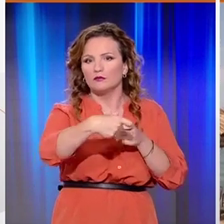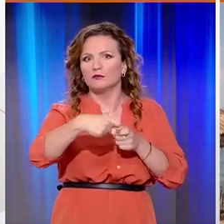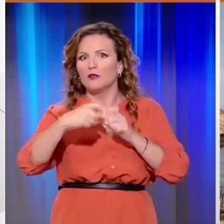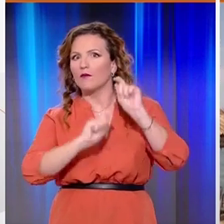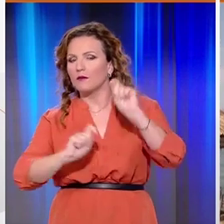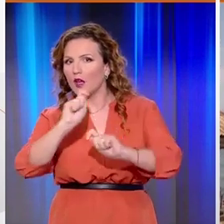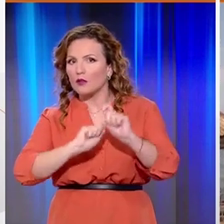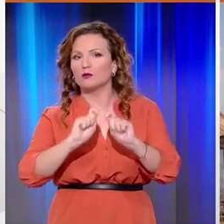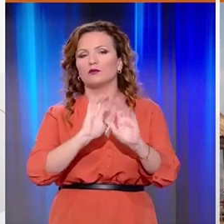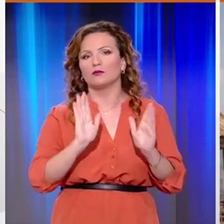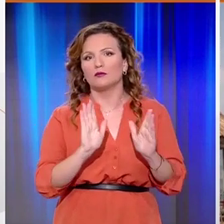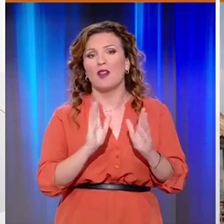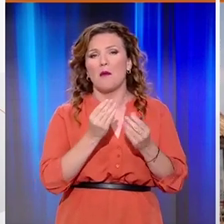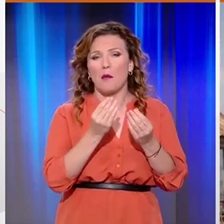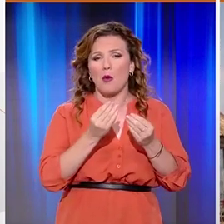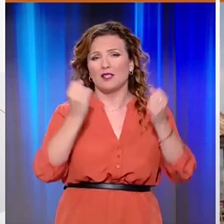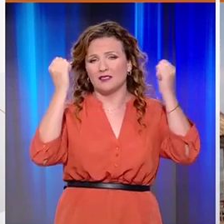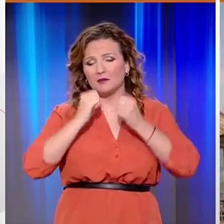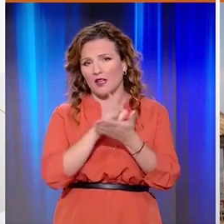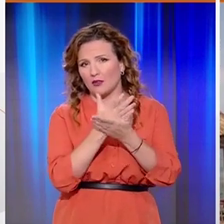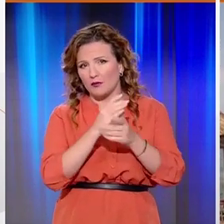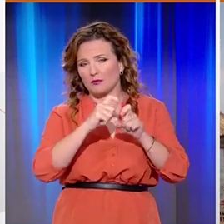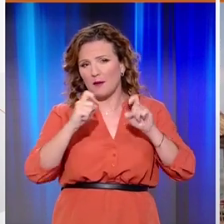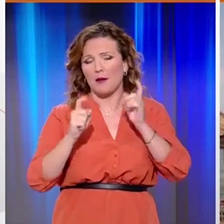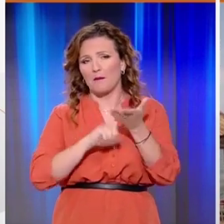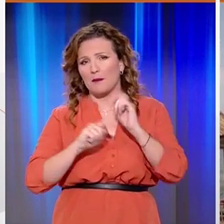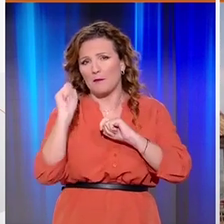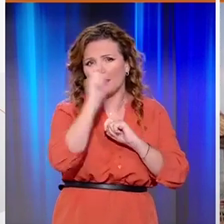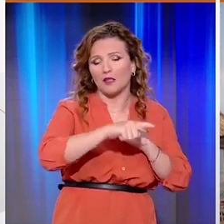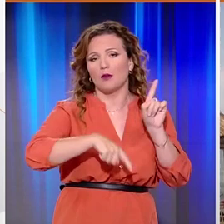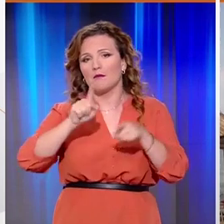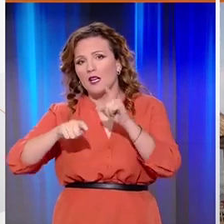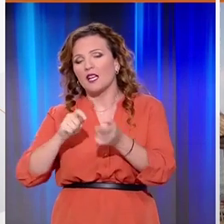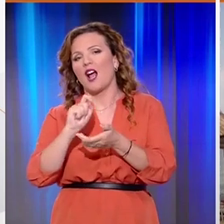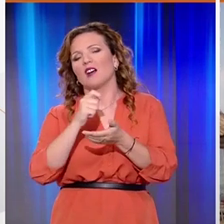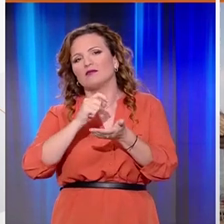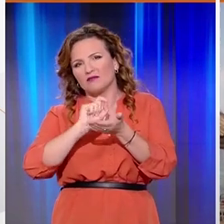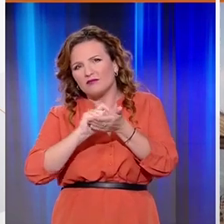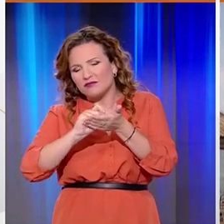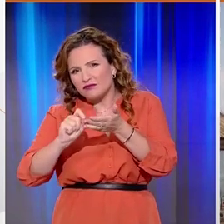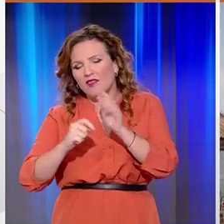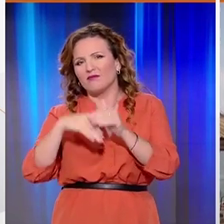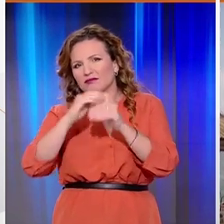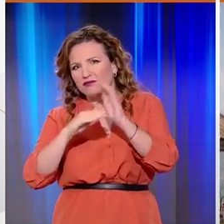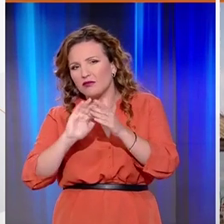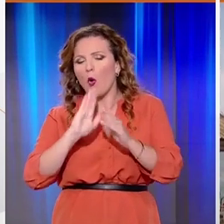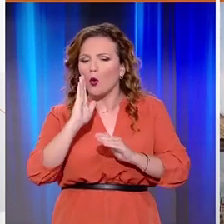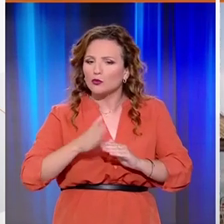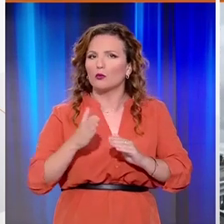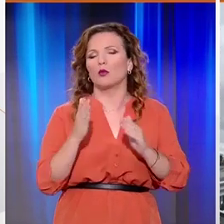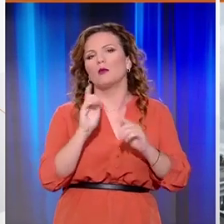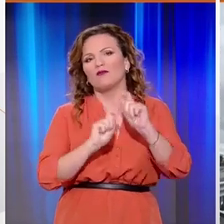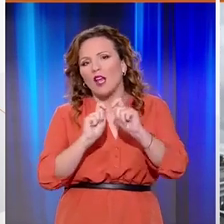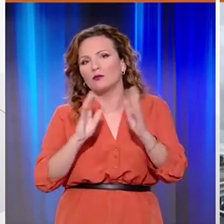υπάρχουν πάρα πολλά τα οποία καταστράφηκαν. Είναι τώρα για πέταμα, για επισκευή, ό,τι μπορέσουμε να